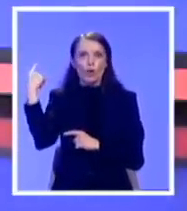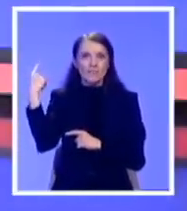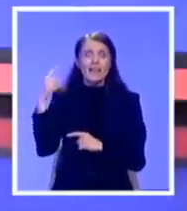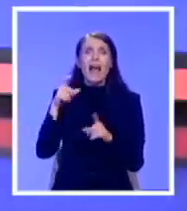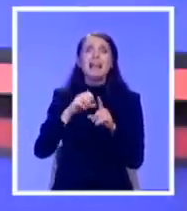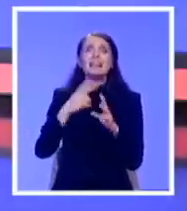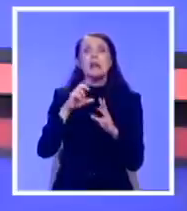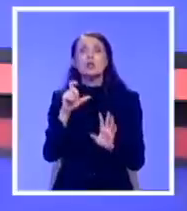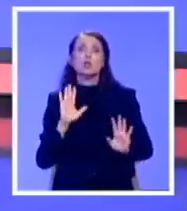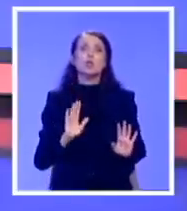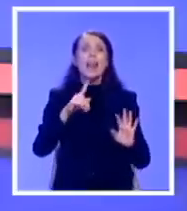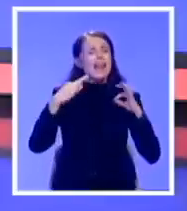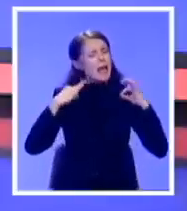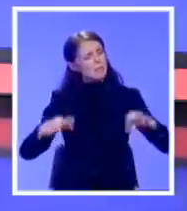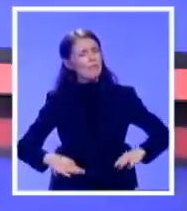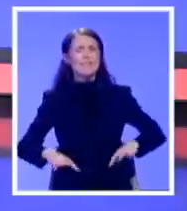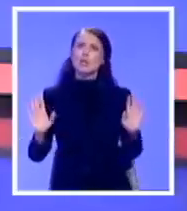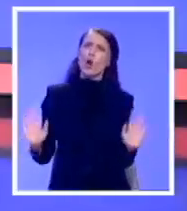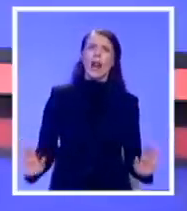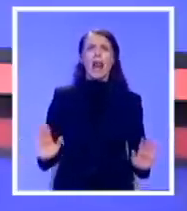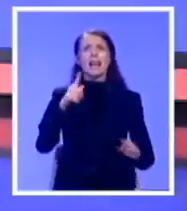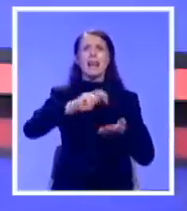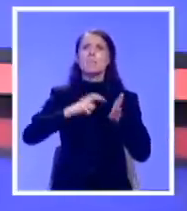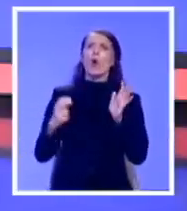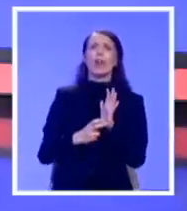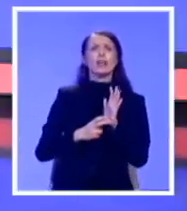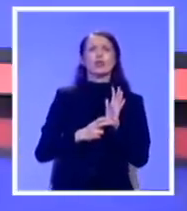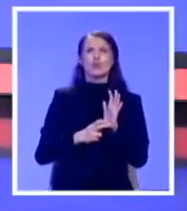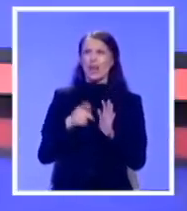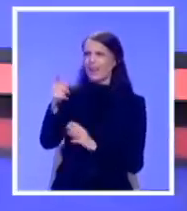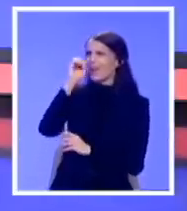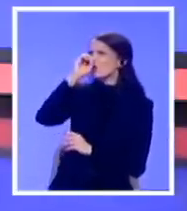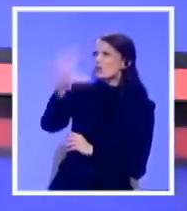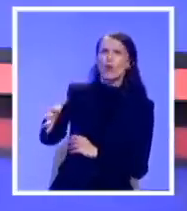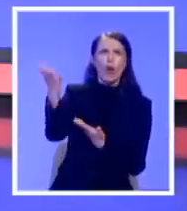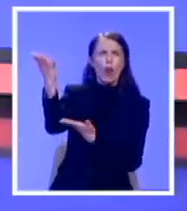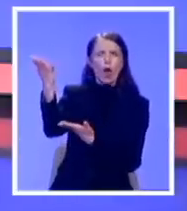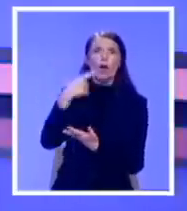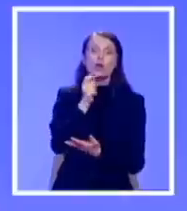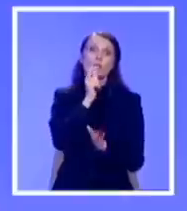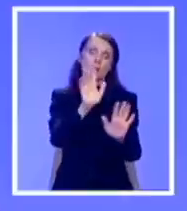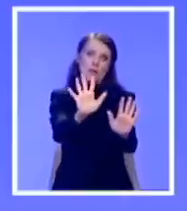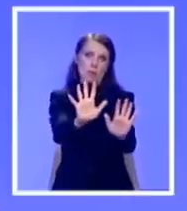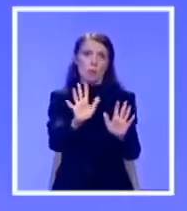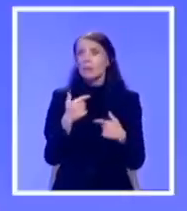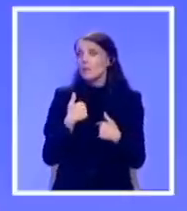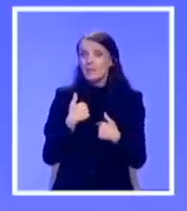Dačić je najprofesionalniji političar u ovoj zemlji. To je najveće zlova zemlja. To je čovjek koji ima dve afere zbog koji trebalo da budu zato. Ja opet govorim fakte.